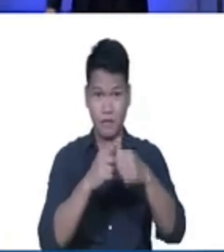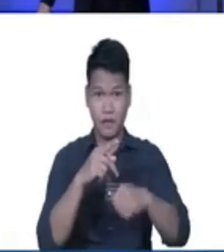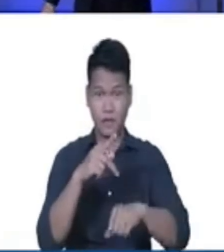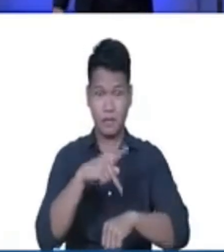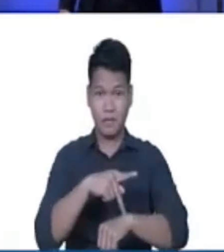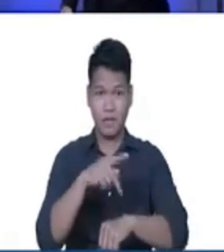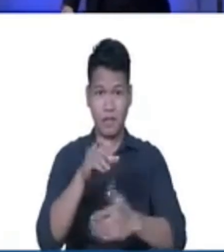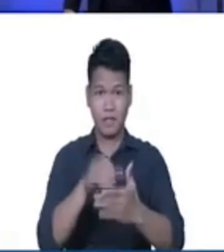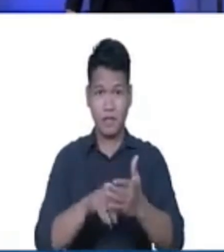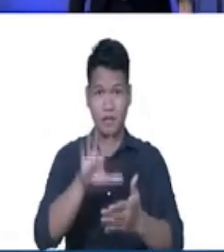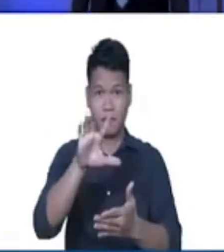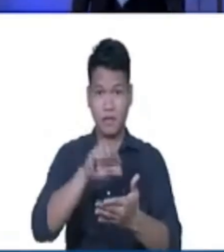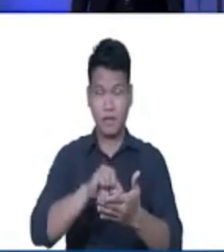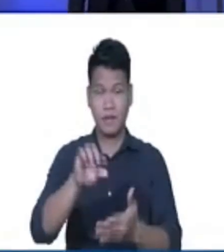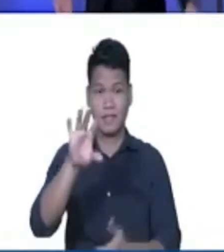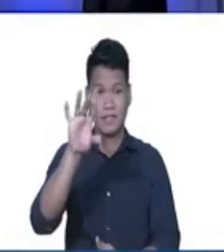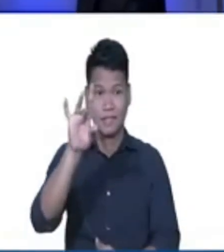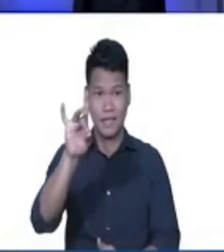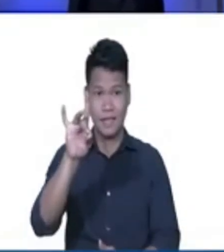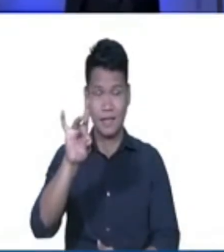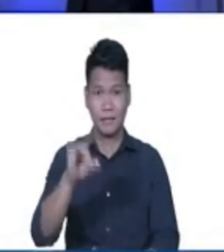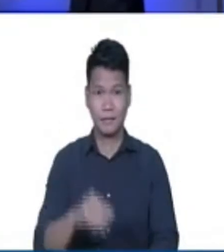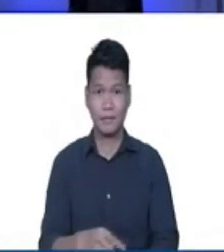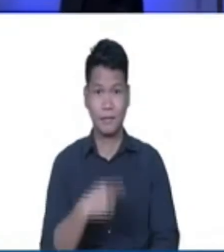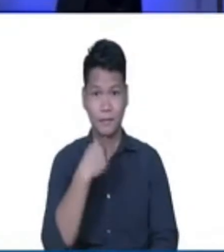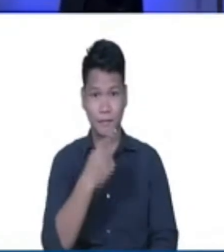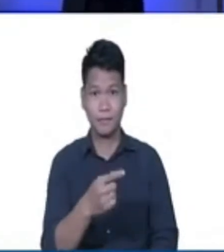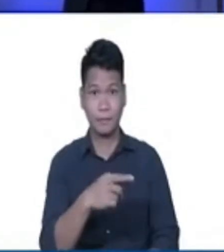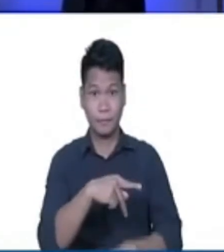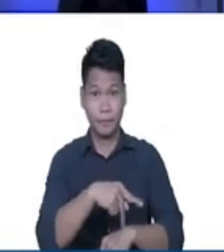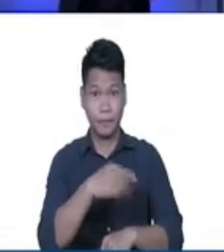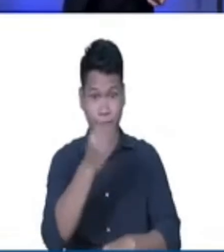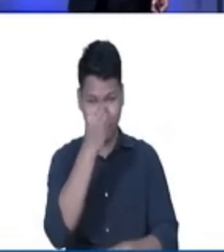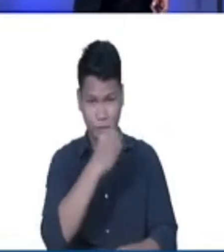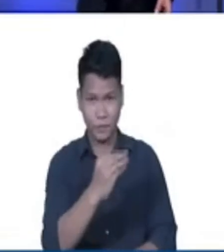5, talatang otso, ganito po ang sinasabi,